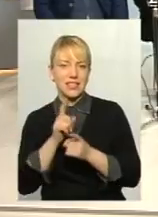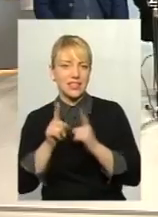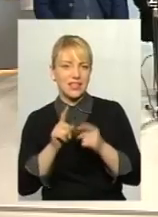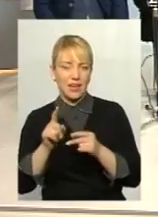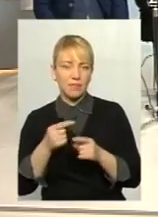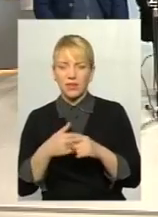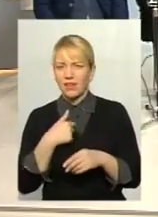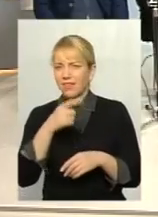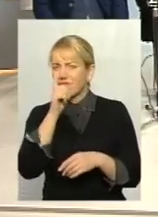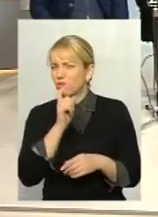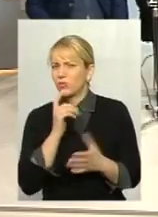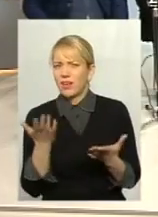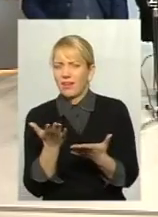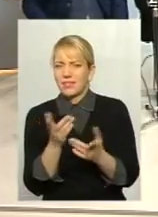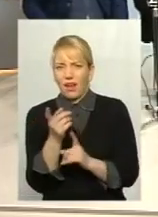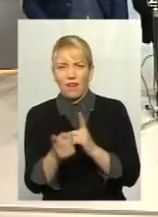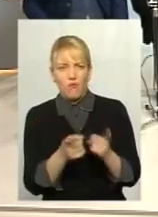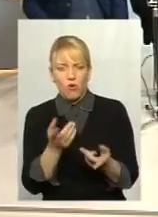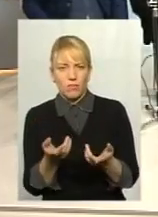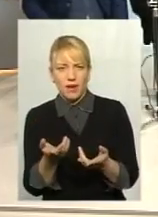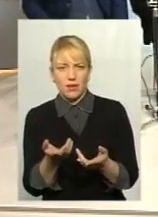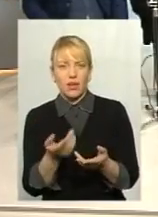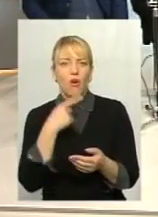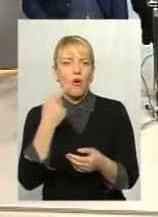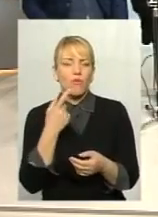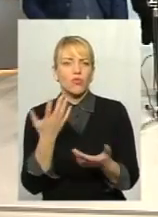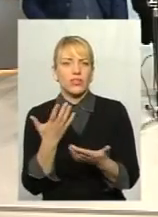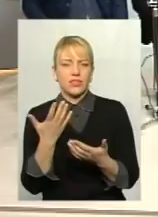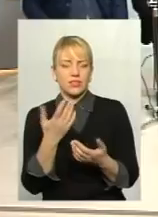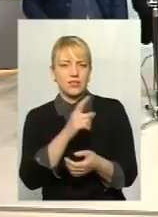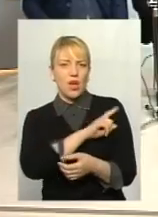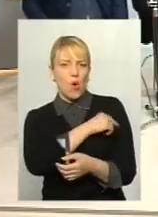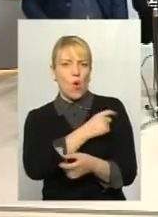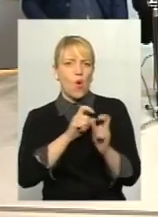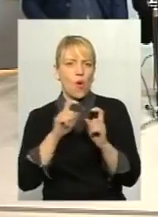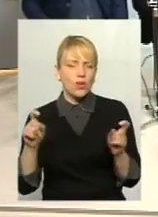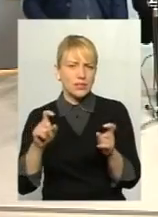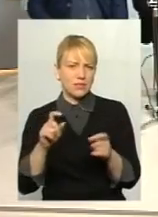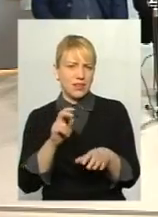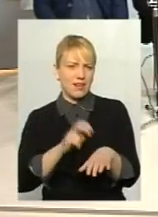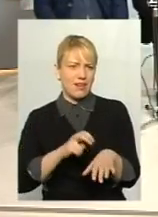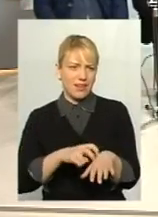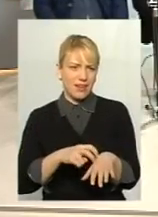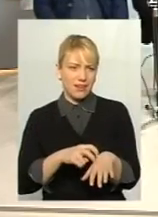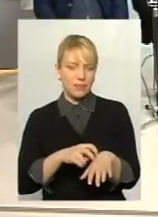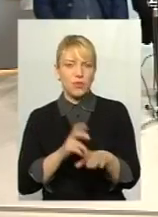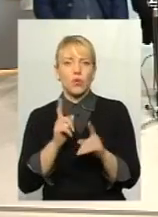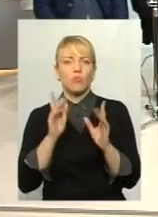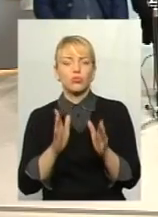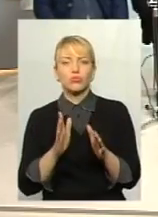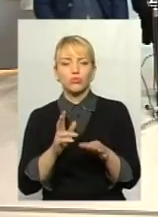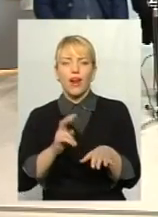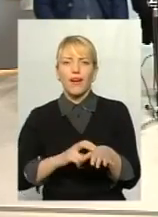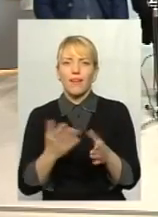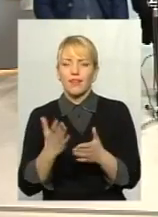незрозуміла реформа йде, які обговорюють госпітальні, скажімо, лікарі. Огухи, так. Що буде лікарня, яка